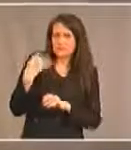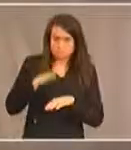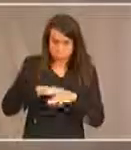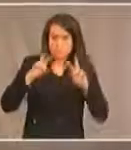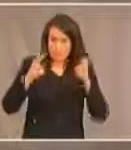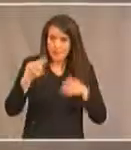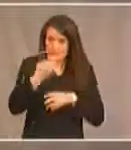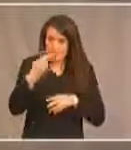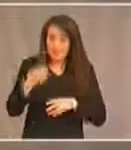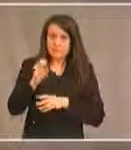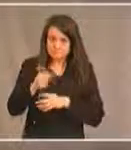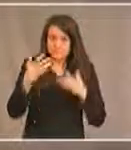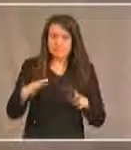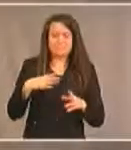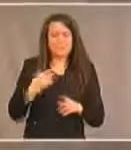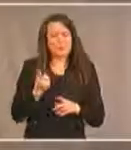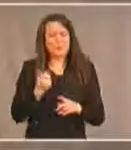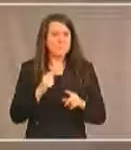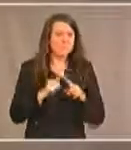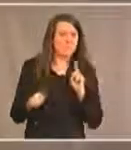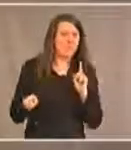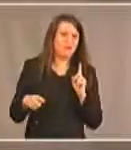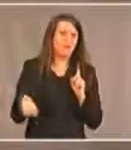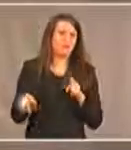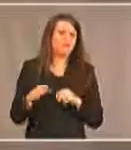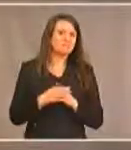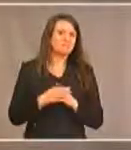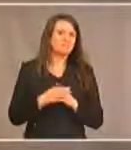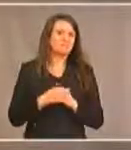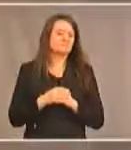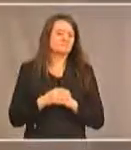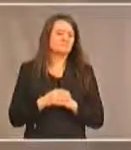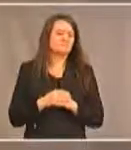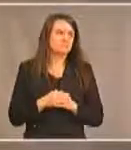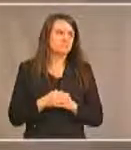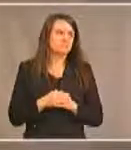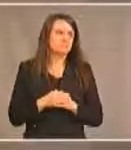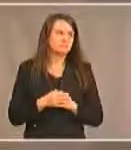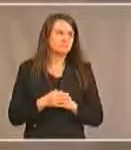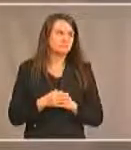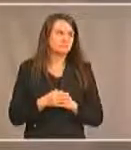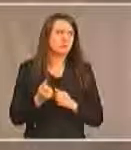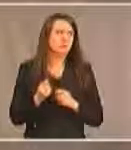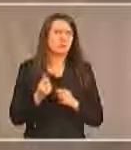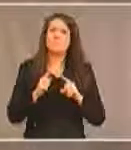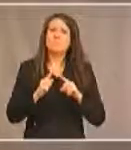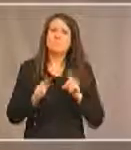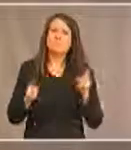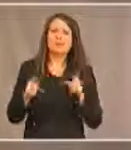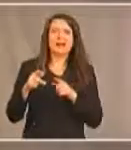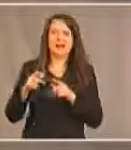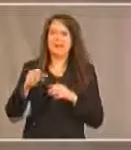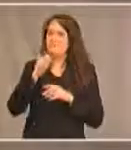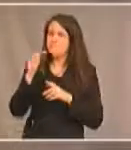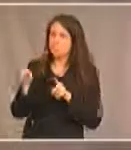qui est différent des instruments qu'on utilise d'habitude